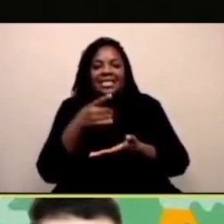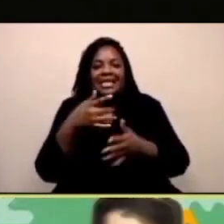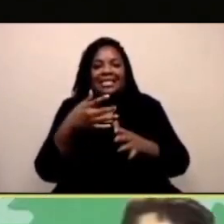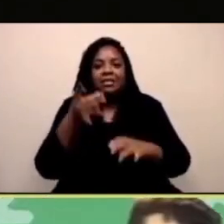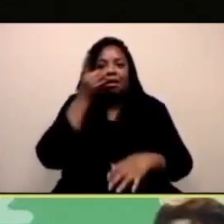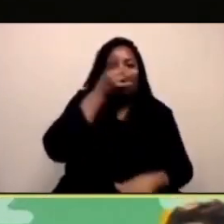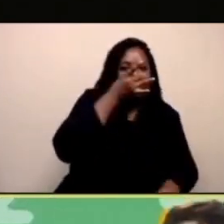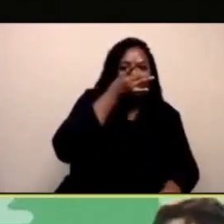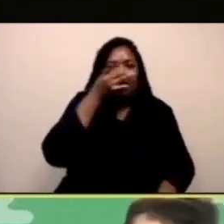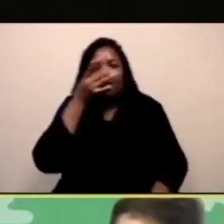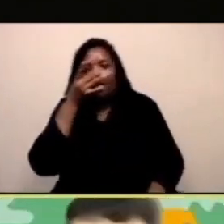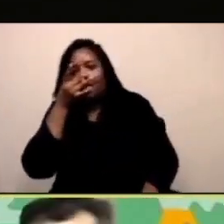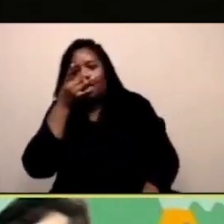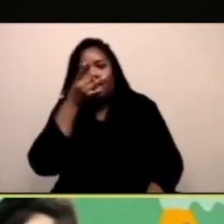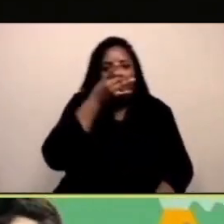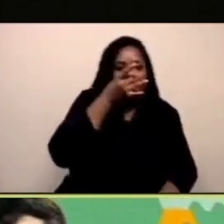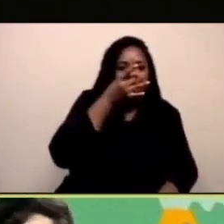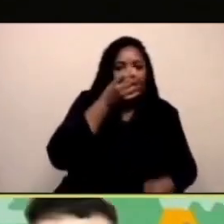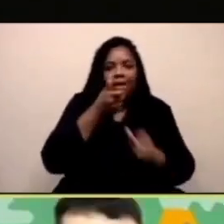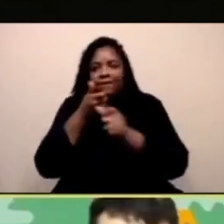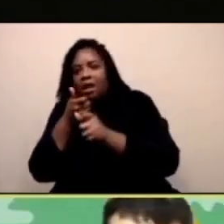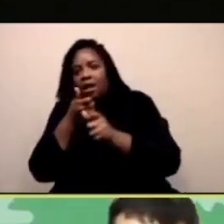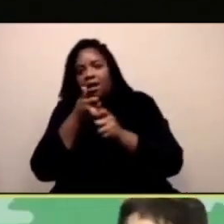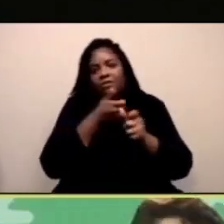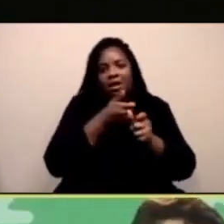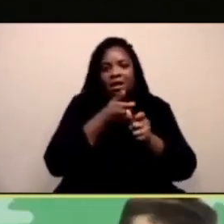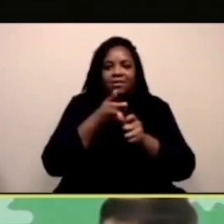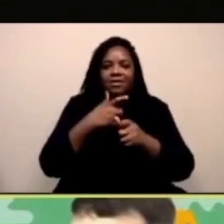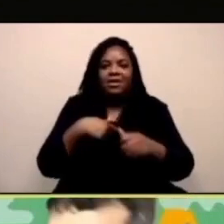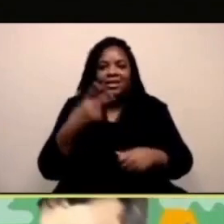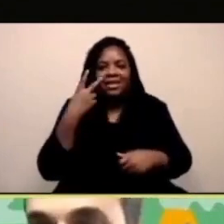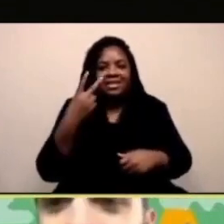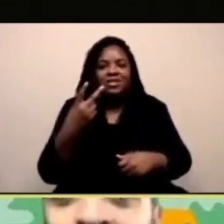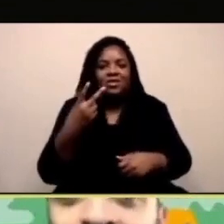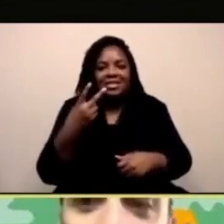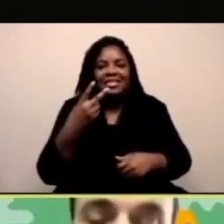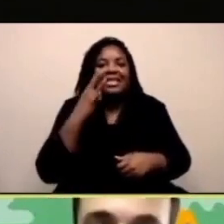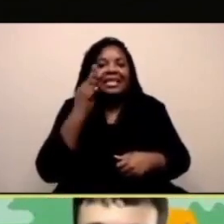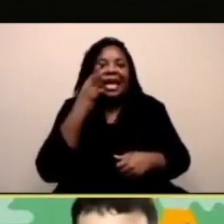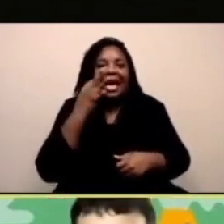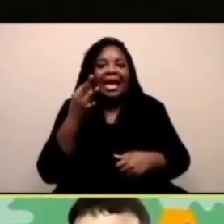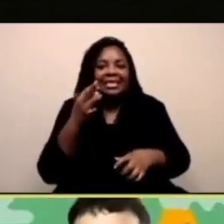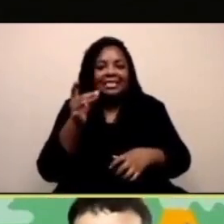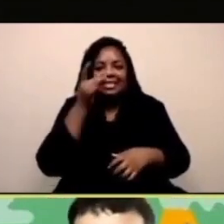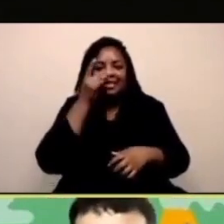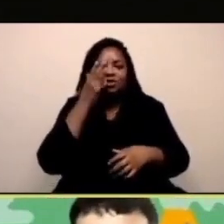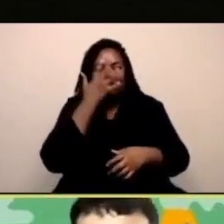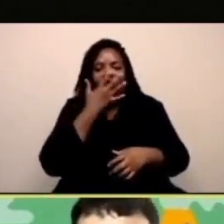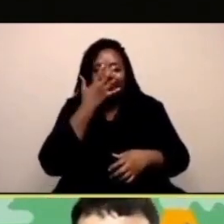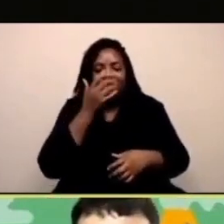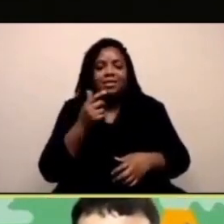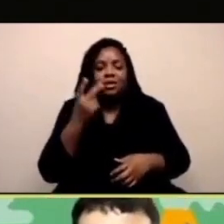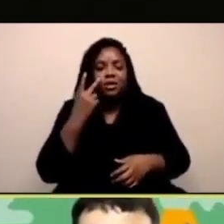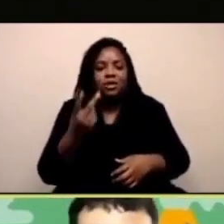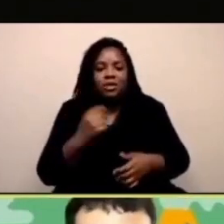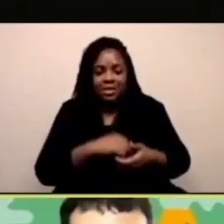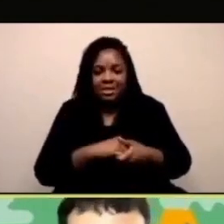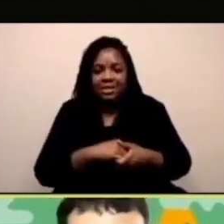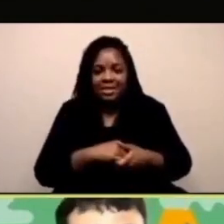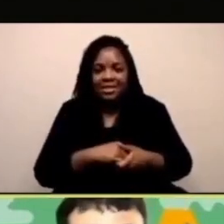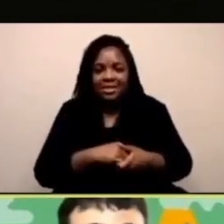succeda usiamo il blocco che dice forever, sempre. E così tutto il tempo mi seguirà sempre al naso,